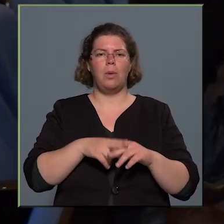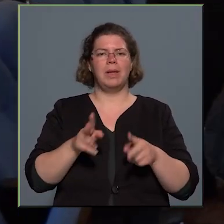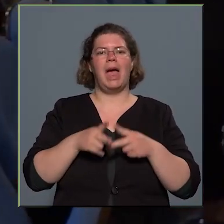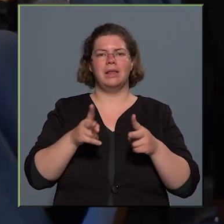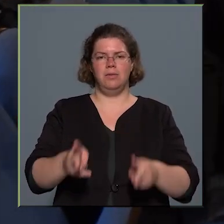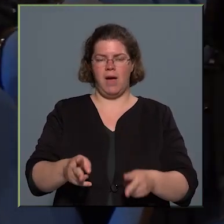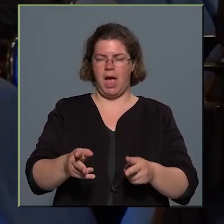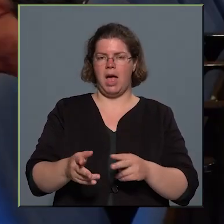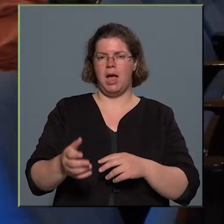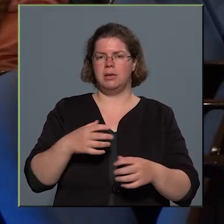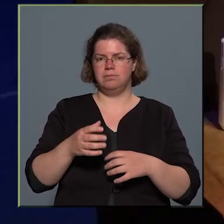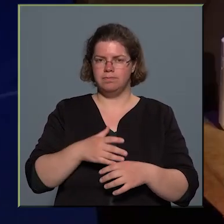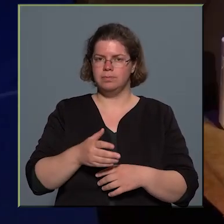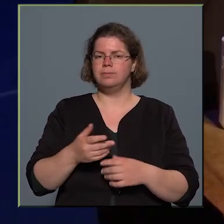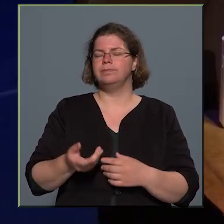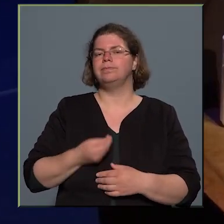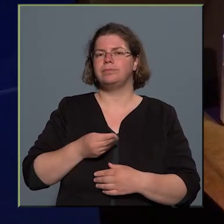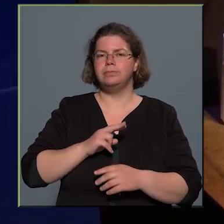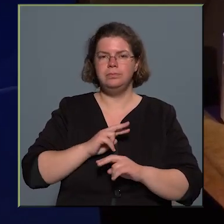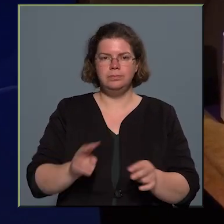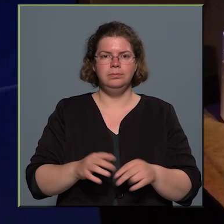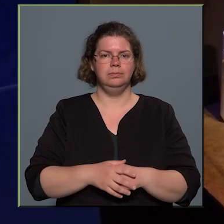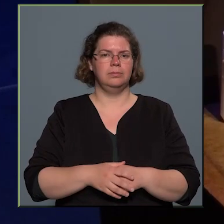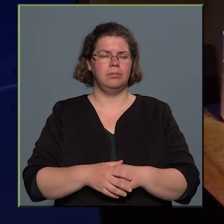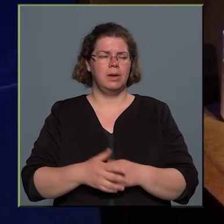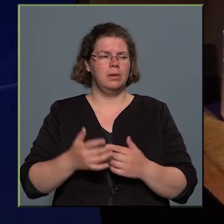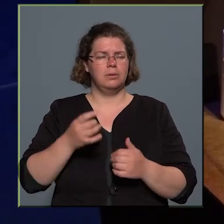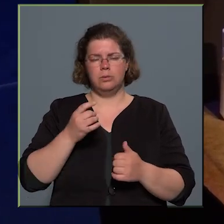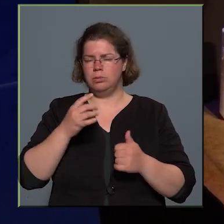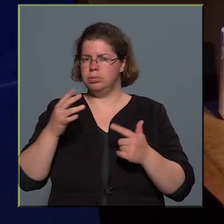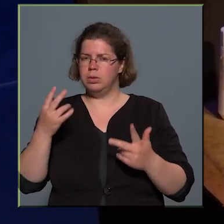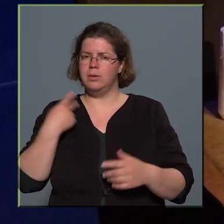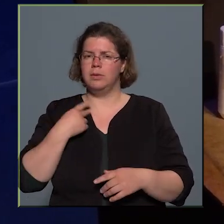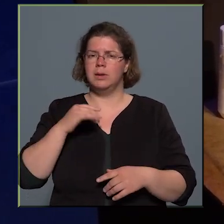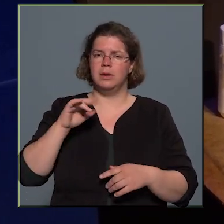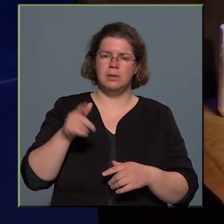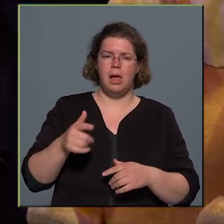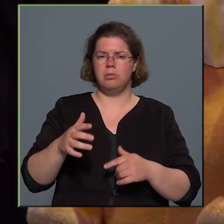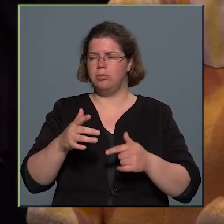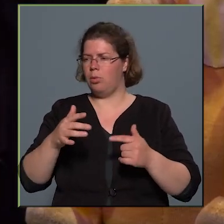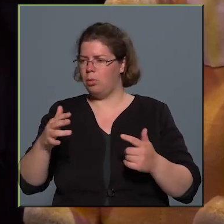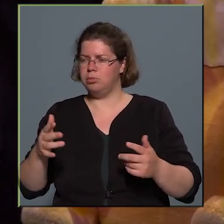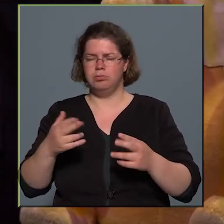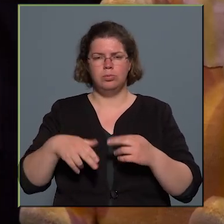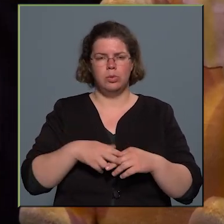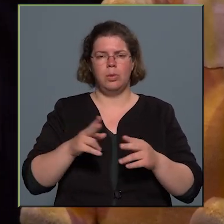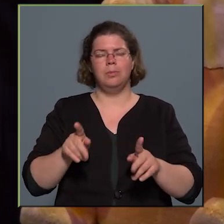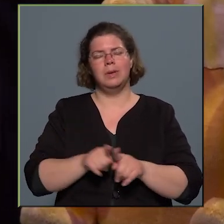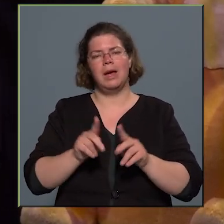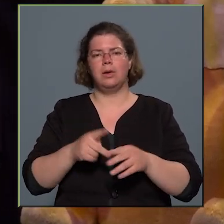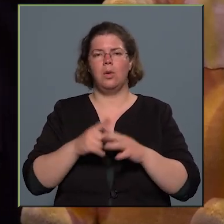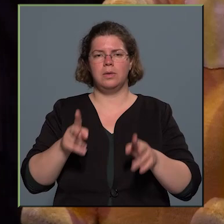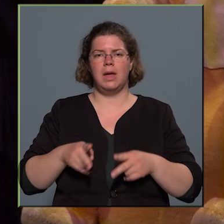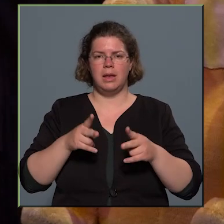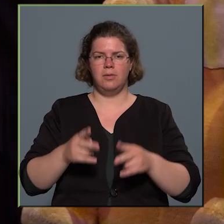Nagy Akarok Lenni és a Vitéz László, valamint a Vuki szántalanszor került elő repertoárjukból. Ilyen közkedvelt előadásukat,